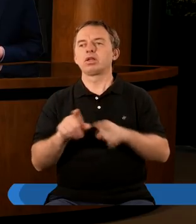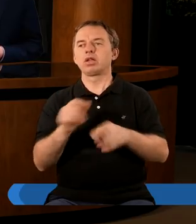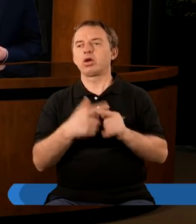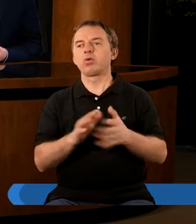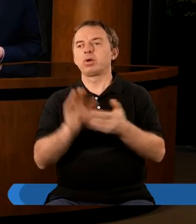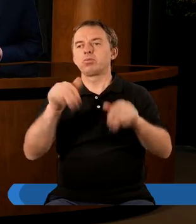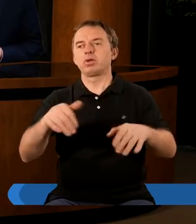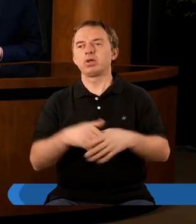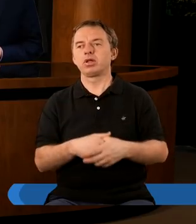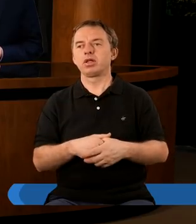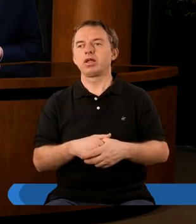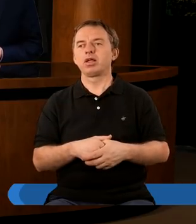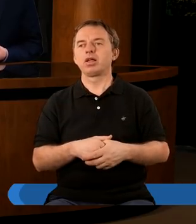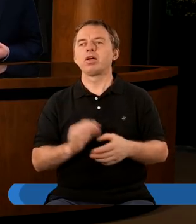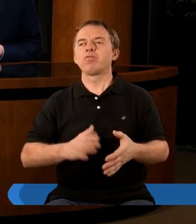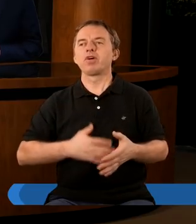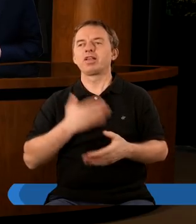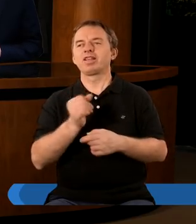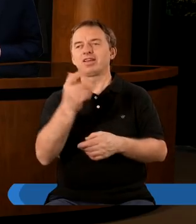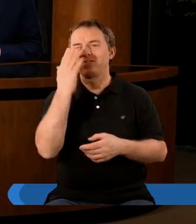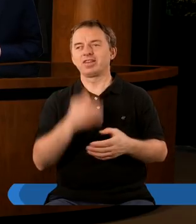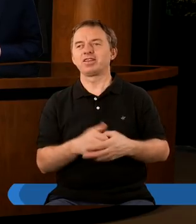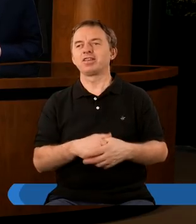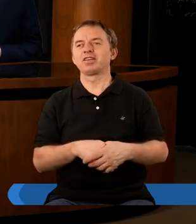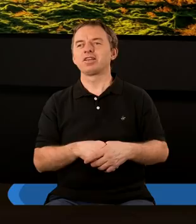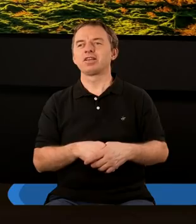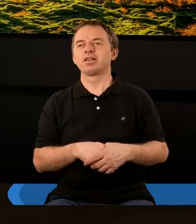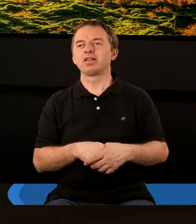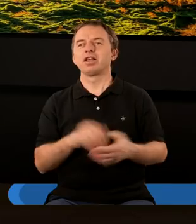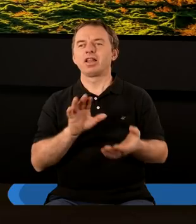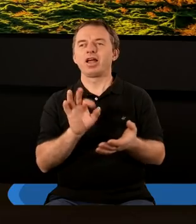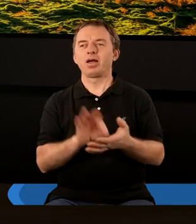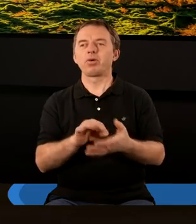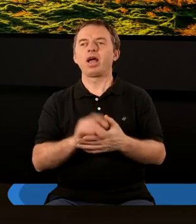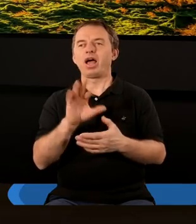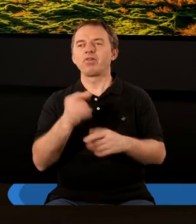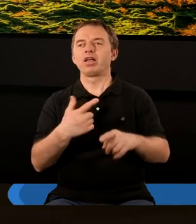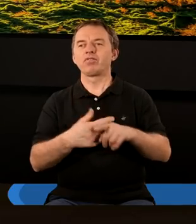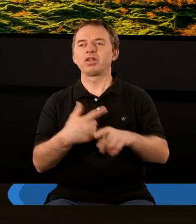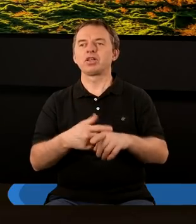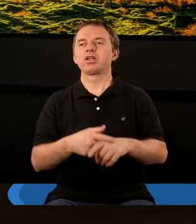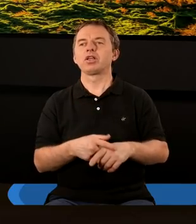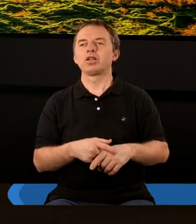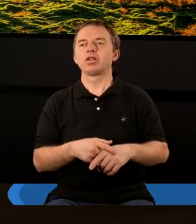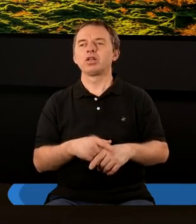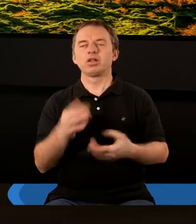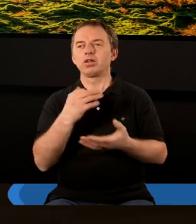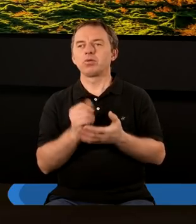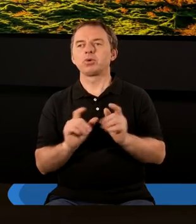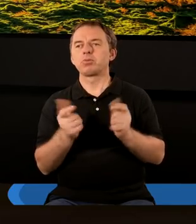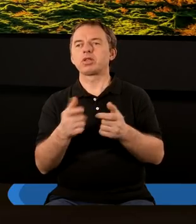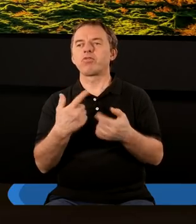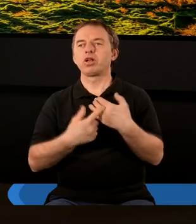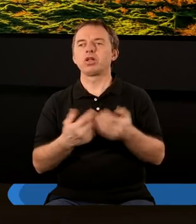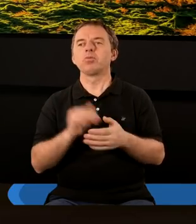Kościoła. Być może. tu dajesz. Tak zrobiłem. Nie, na pewno liczba 24 nie jest przypadkowa tutaj.